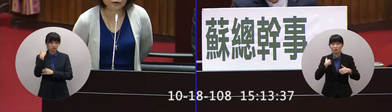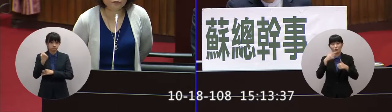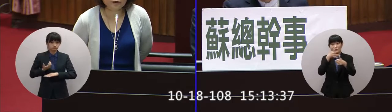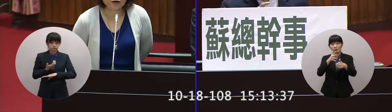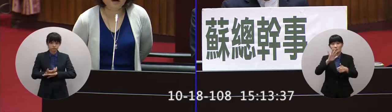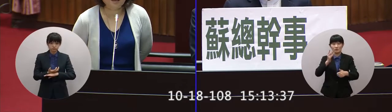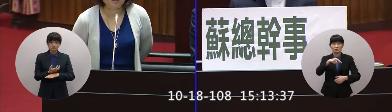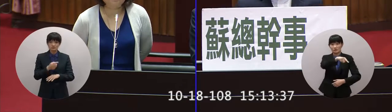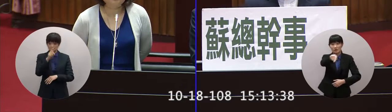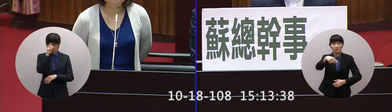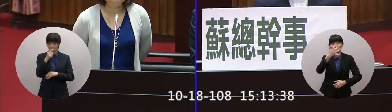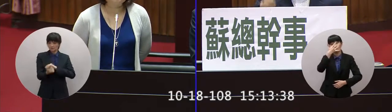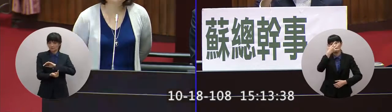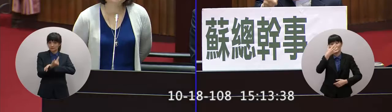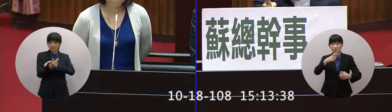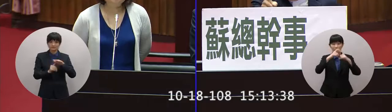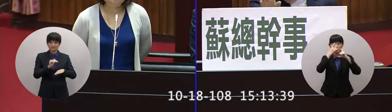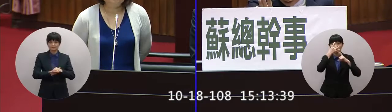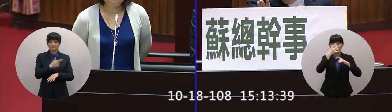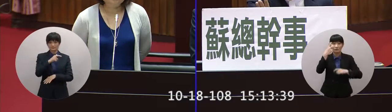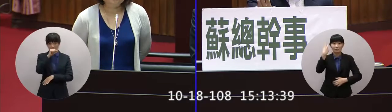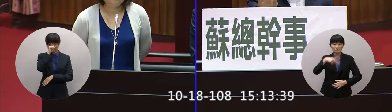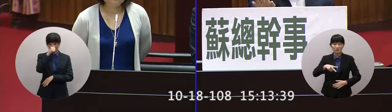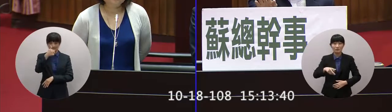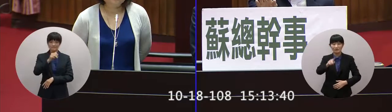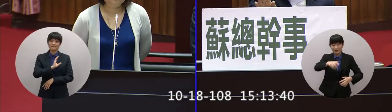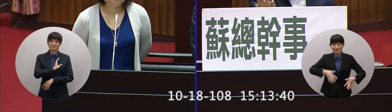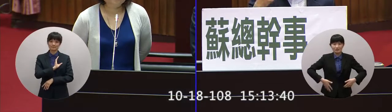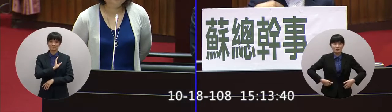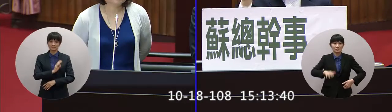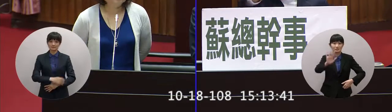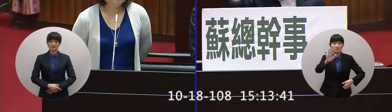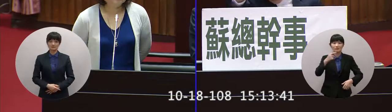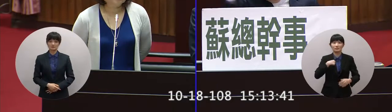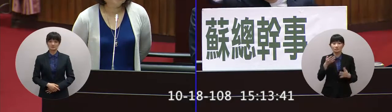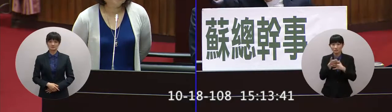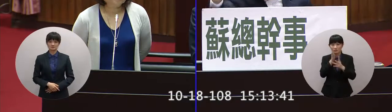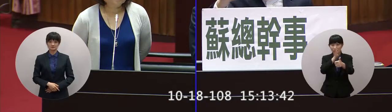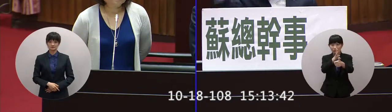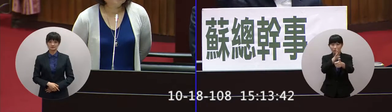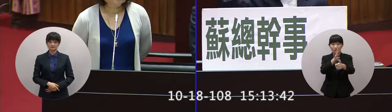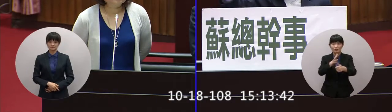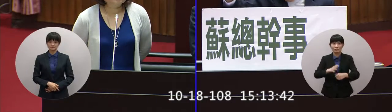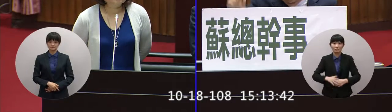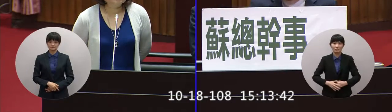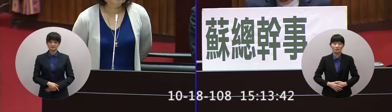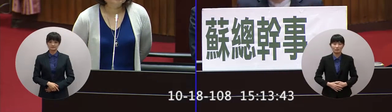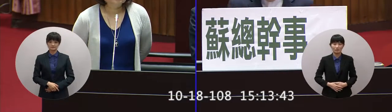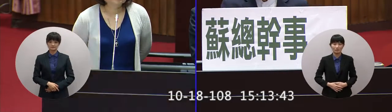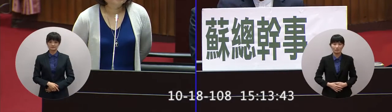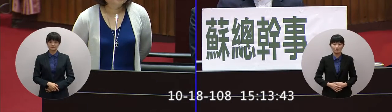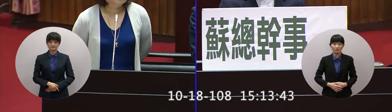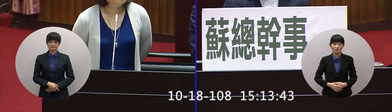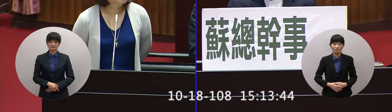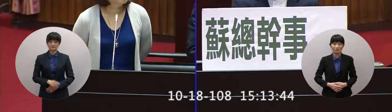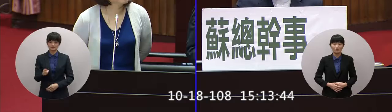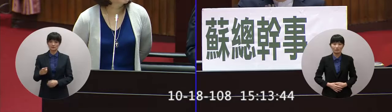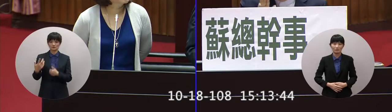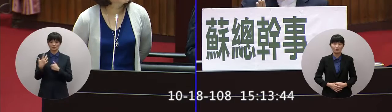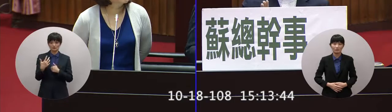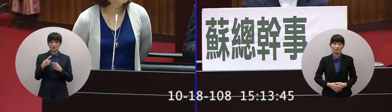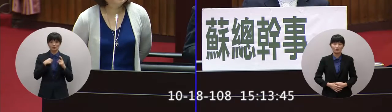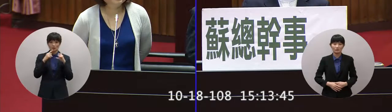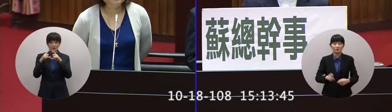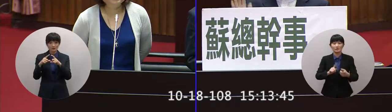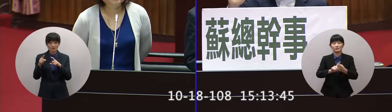越快最越好啊那我再問你等一下不要急你不要急要不要我回答要不要你說要不要要不要不要哎呦不給